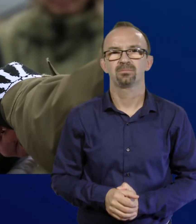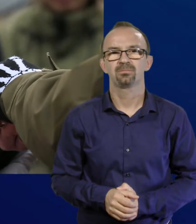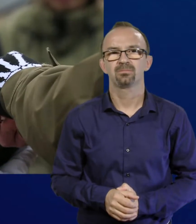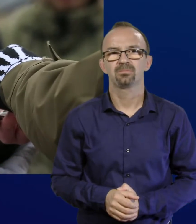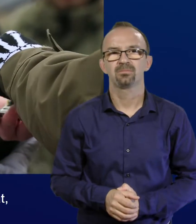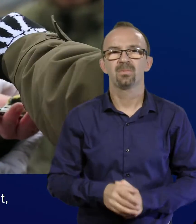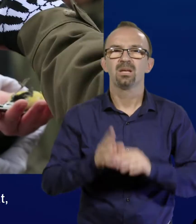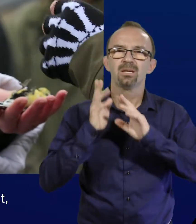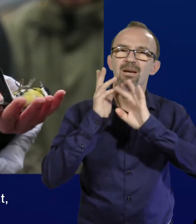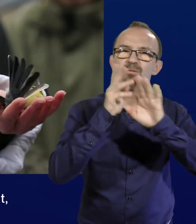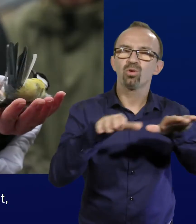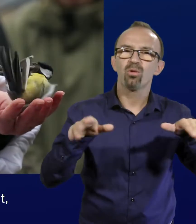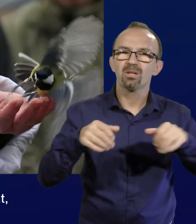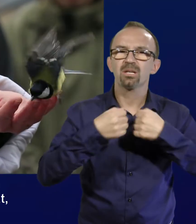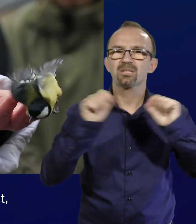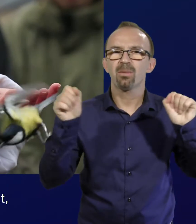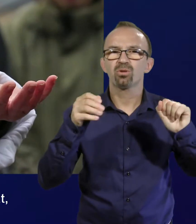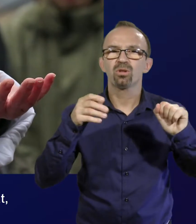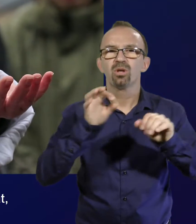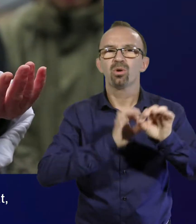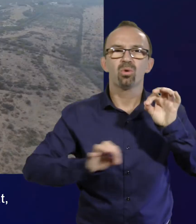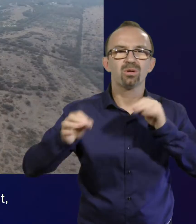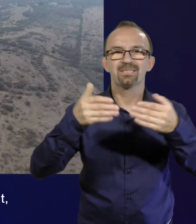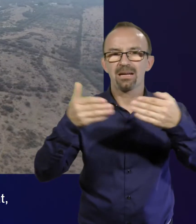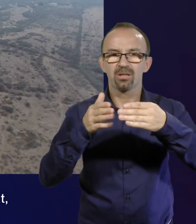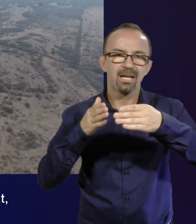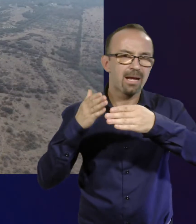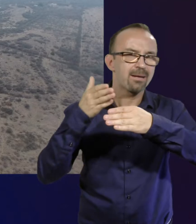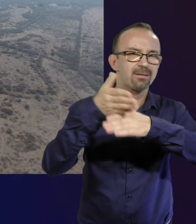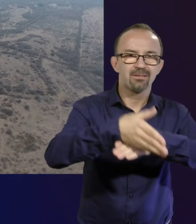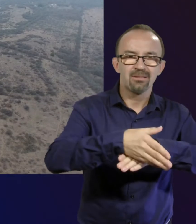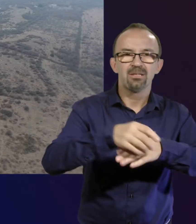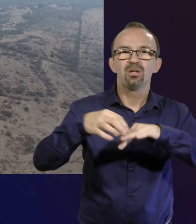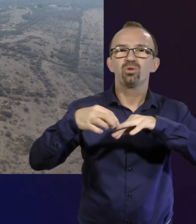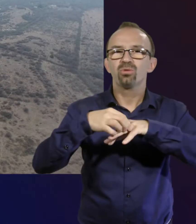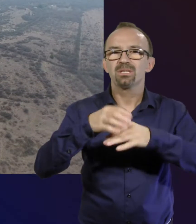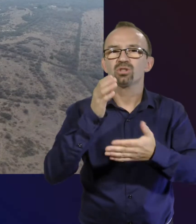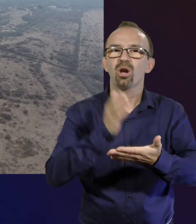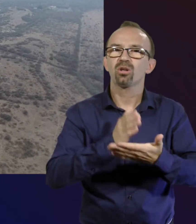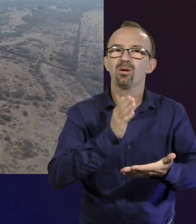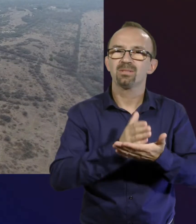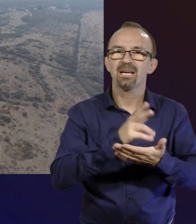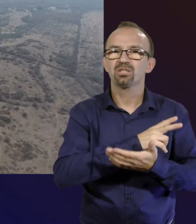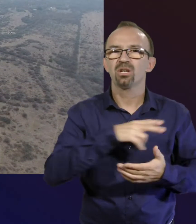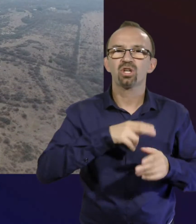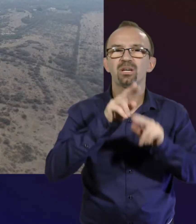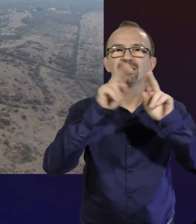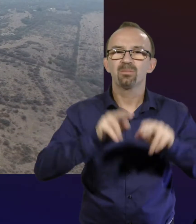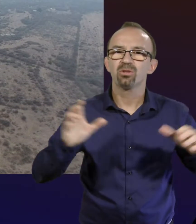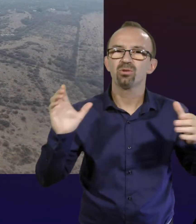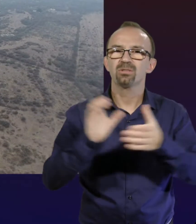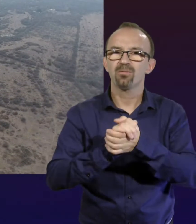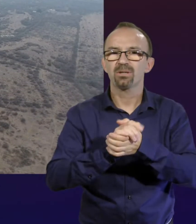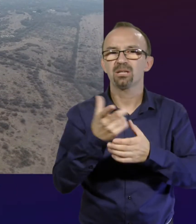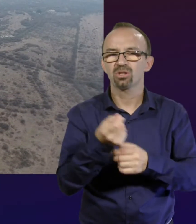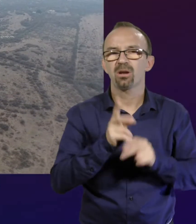A vonuló madarak szabadon keresztezik az országhatárokat, így a madárgyűrűzés alkalmazása is csak nemzetközi